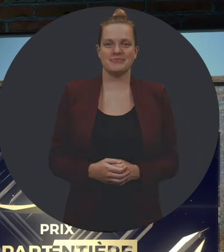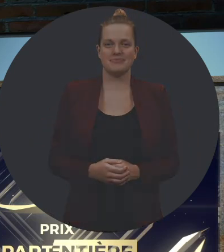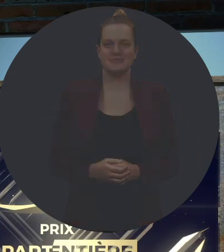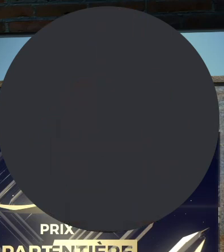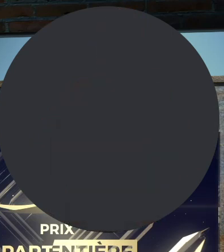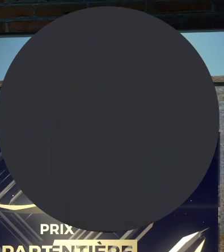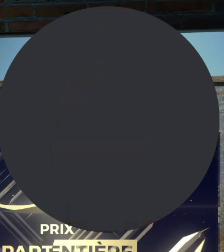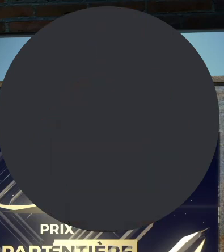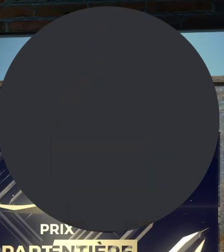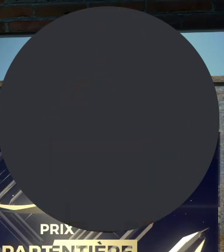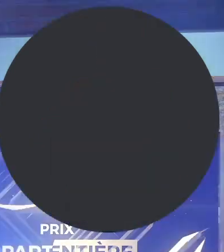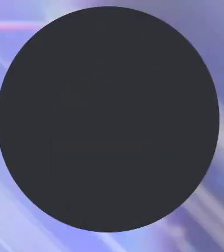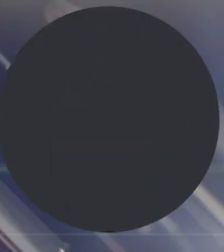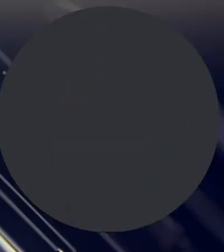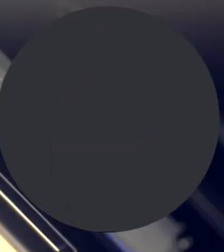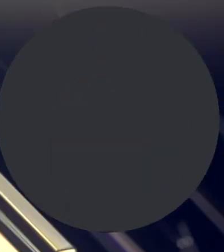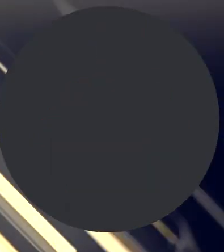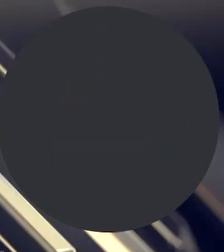individu sont...